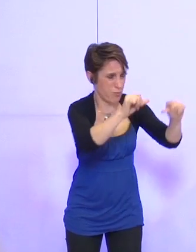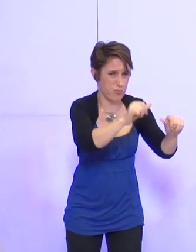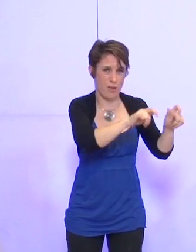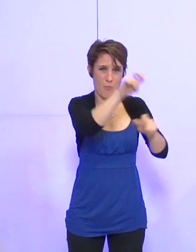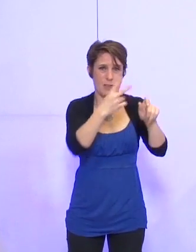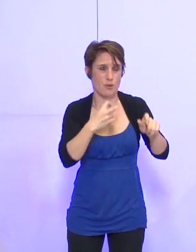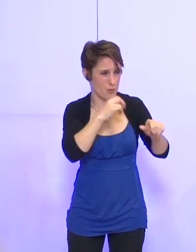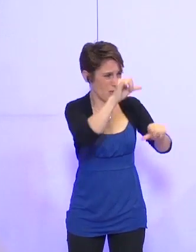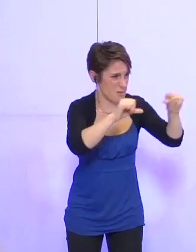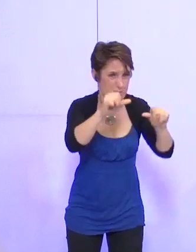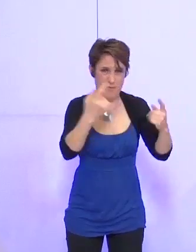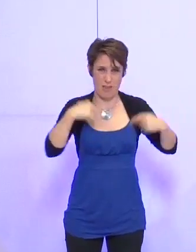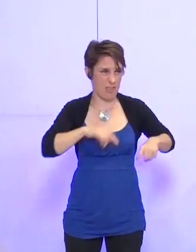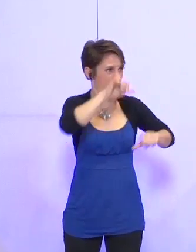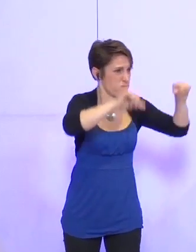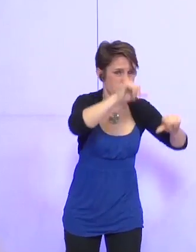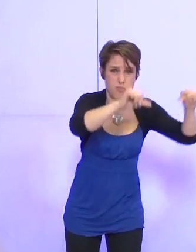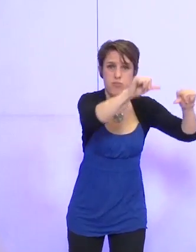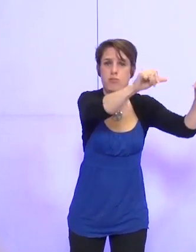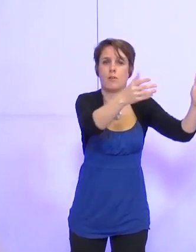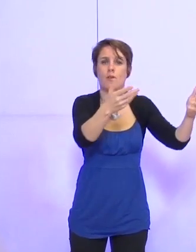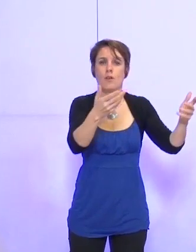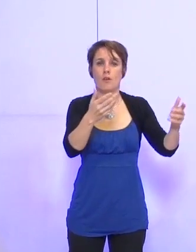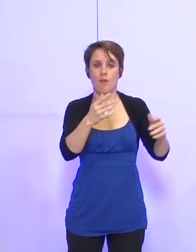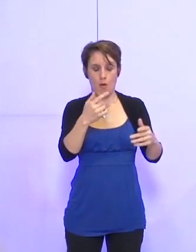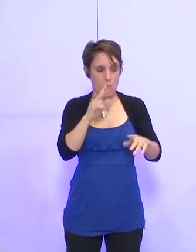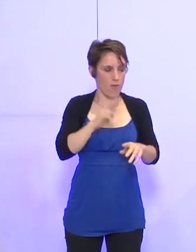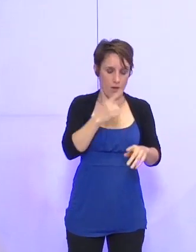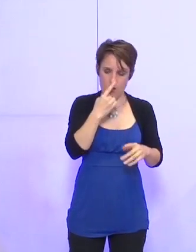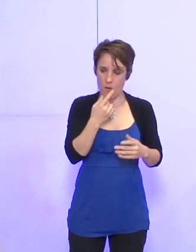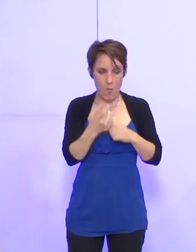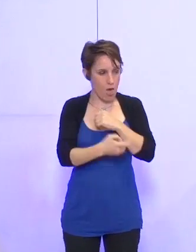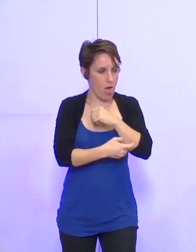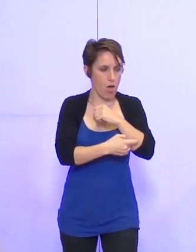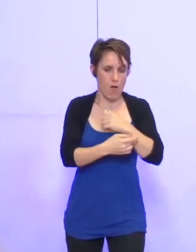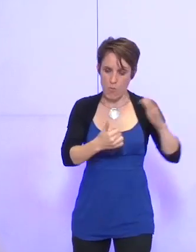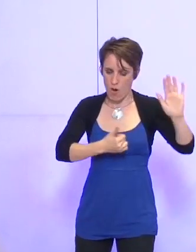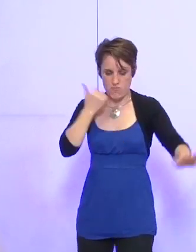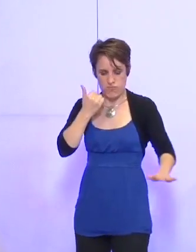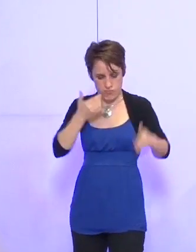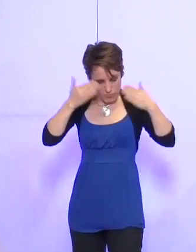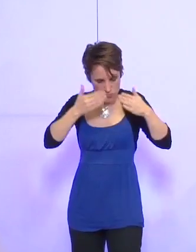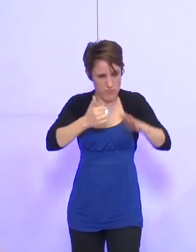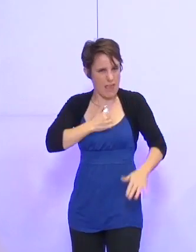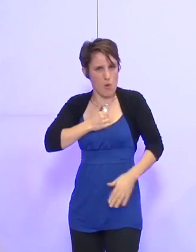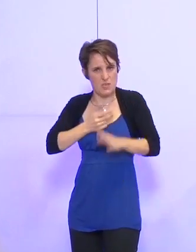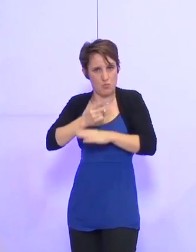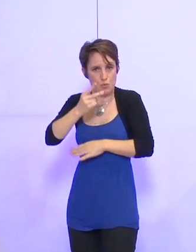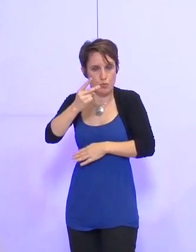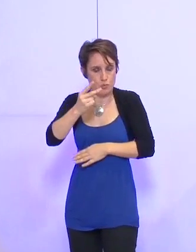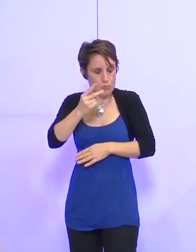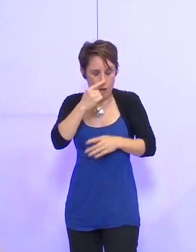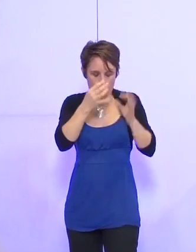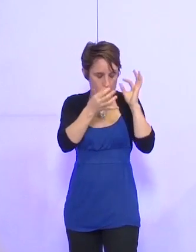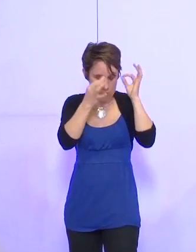et les Etats. Face à la tentation du chacun pour soi et de la montée des égoïsmes, la coopération et la mutualisation doivent devenir